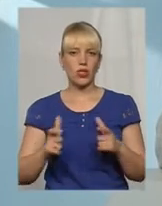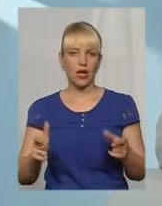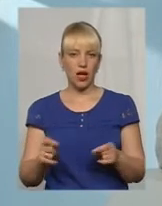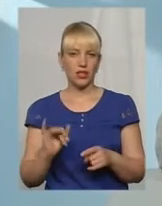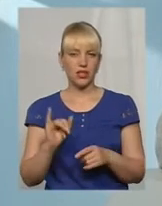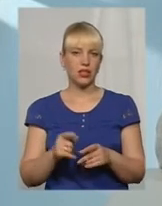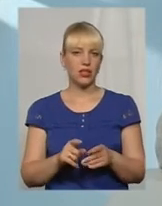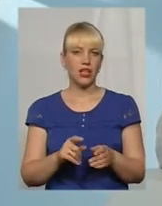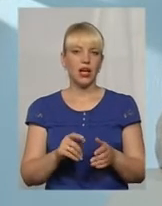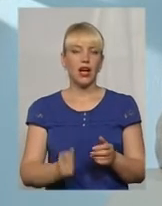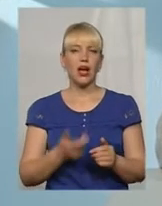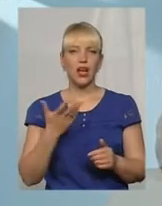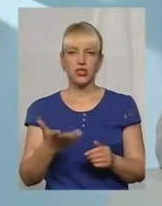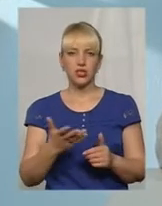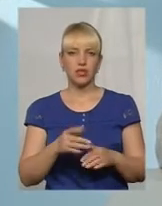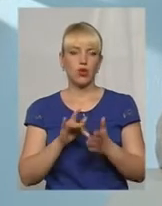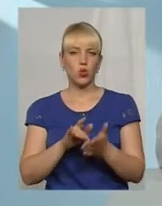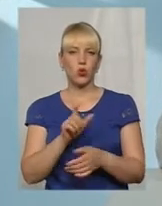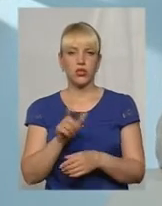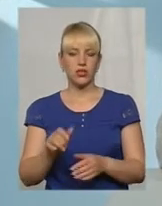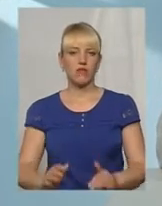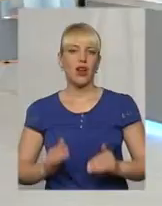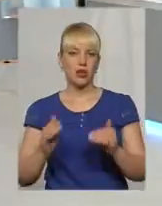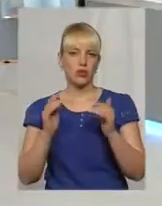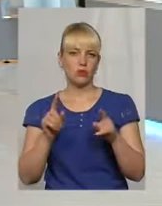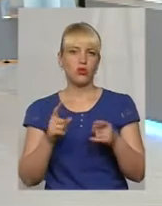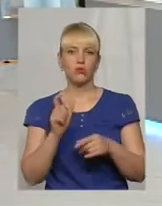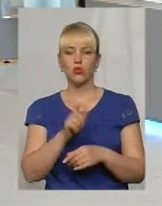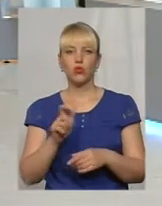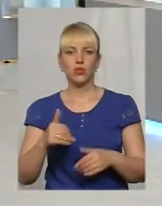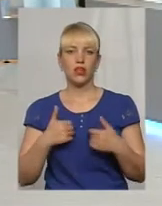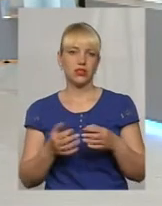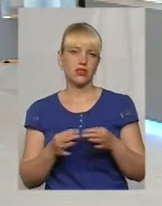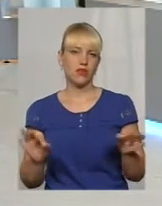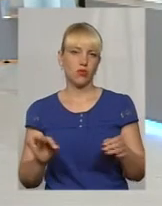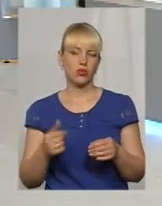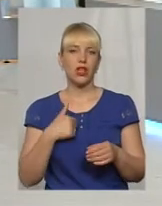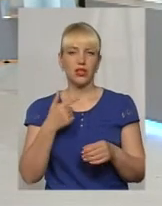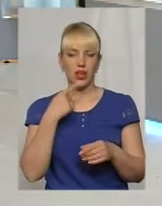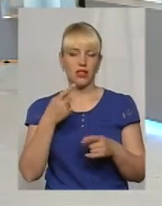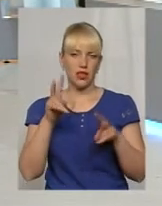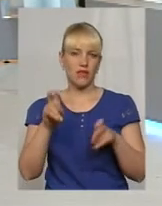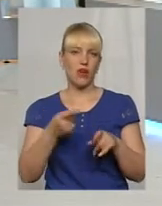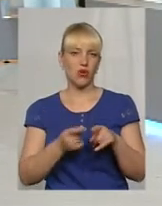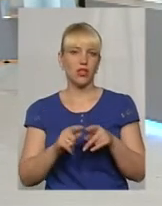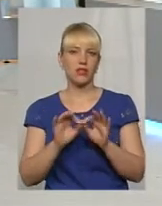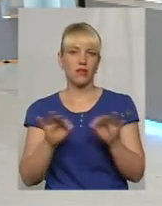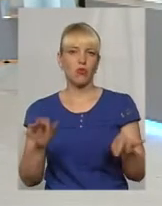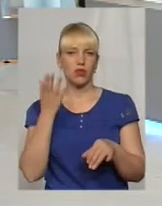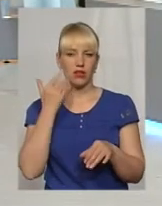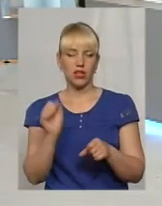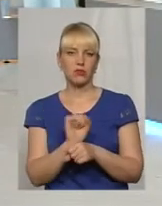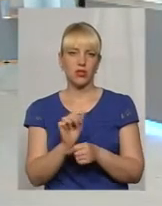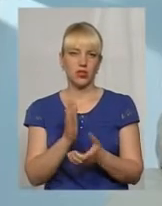І кількість туристів растет. Почему? Тому що люди хотять свободу. Я називу це «свободи». Когда є машина рядом,